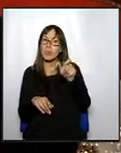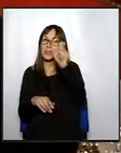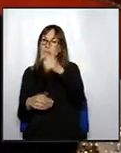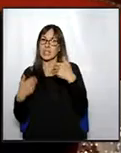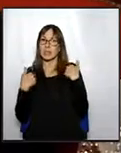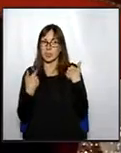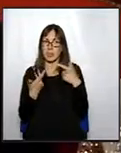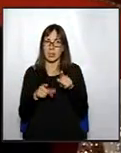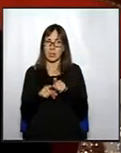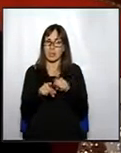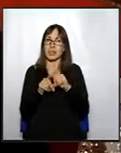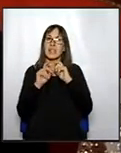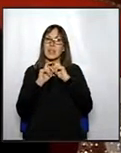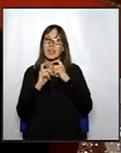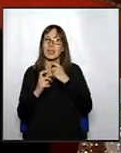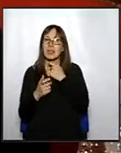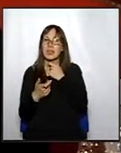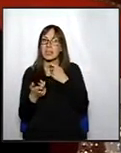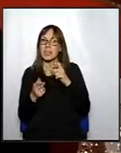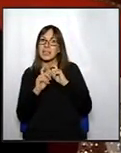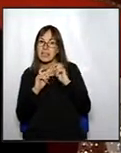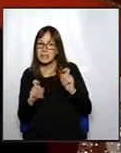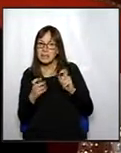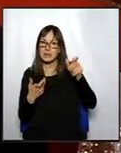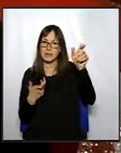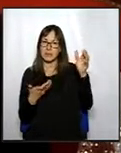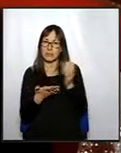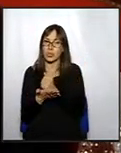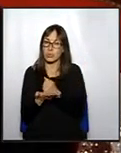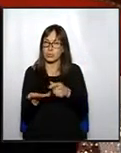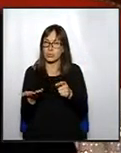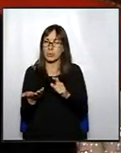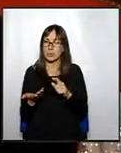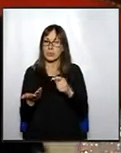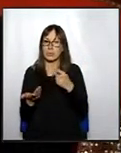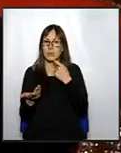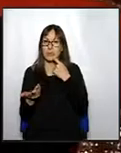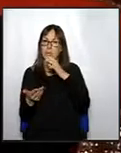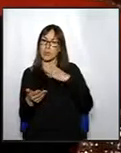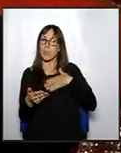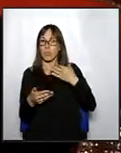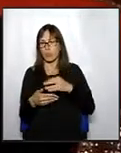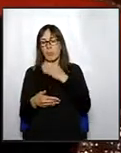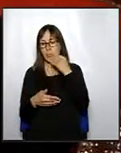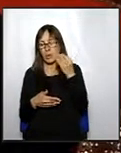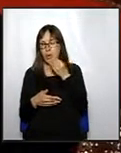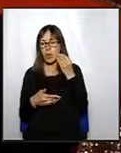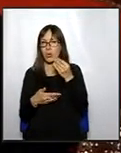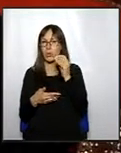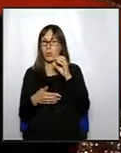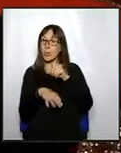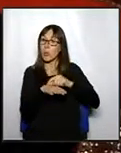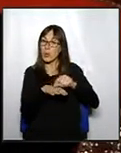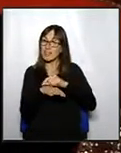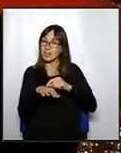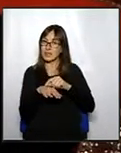la crisi que hem tingut aquí a casa nostra doncs podria ser que estaria bé els partits